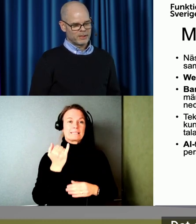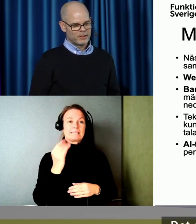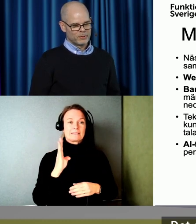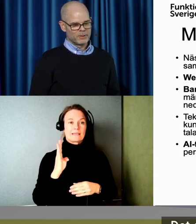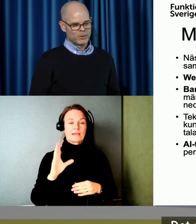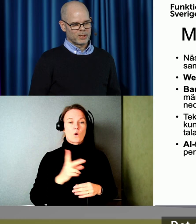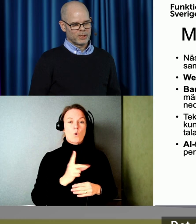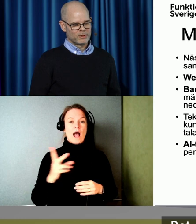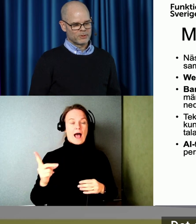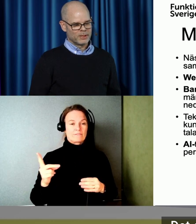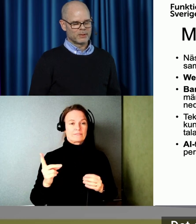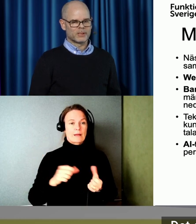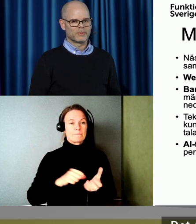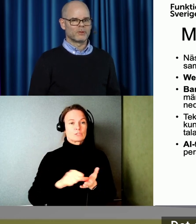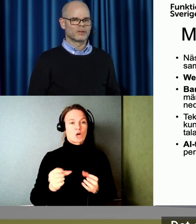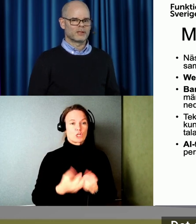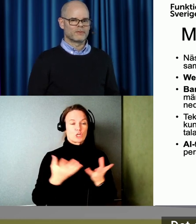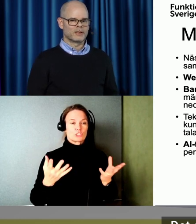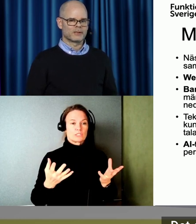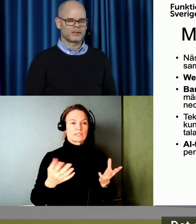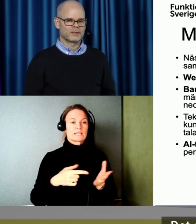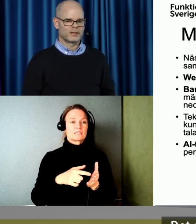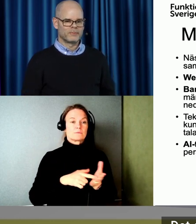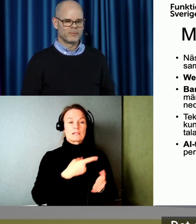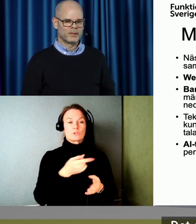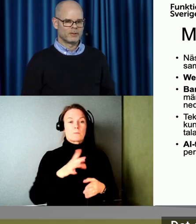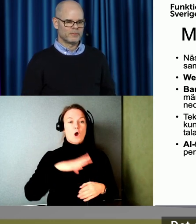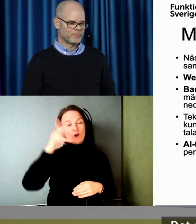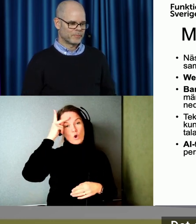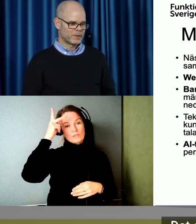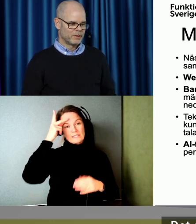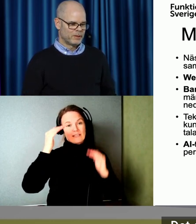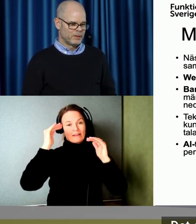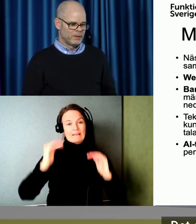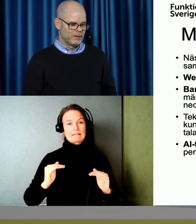Det stänger ute många människor. Inte minst med kognitiva nedsättningar idag.